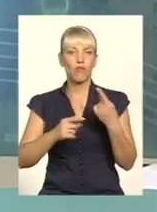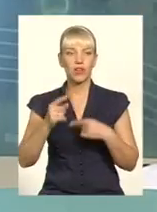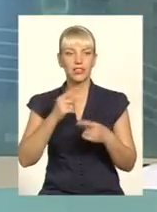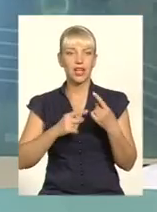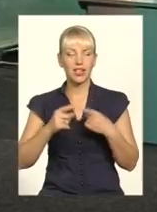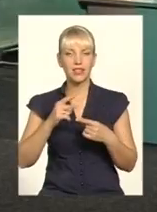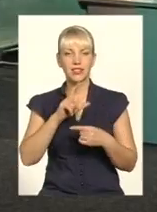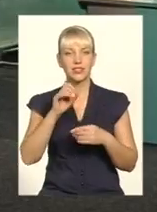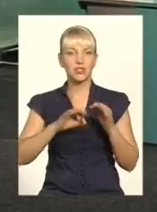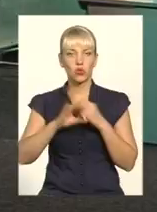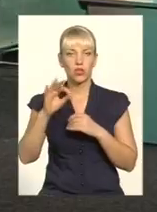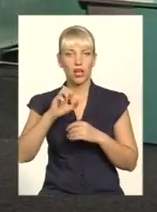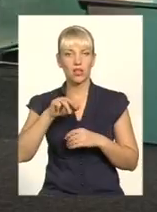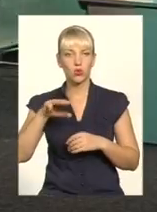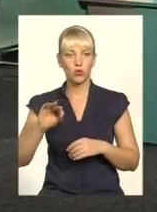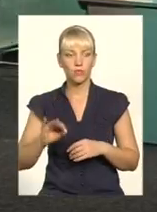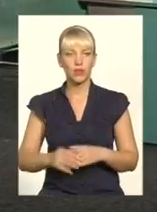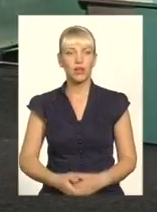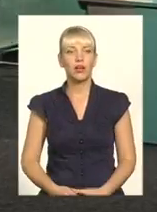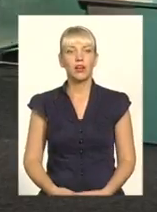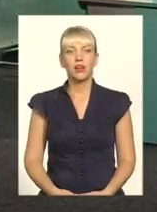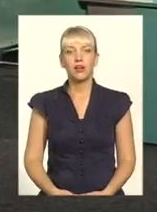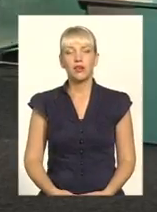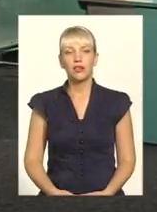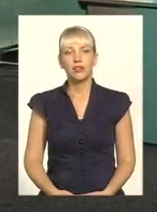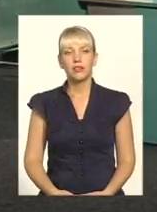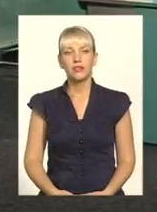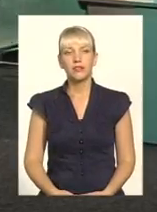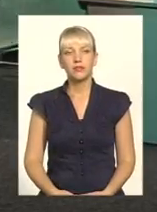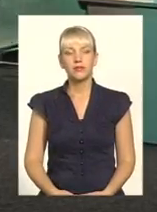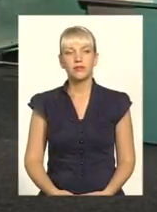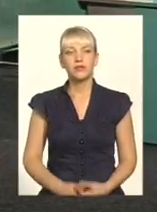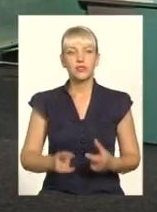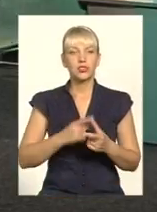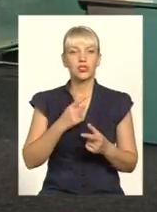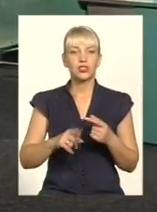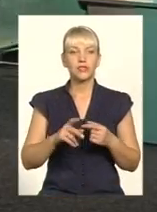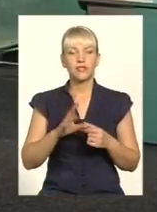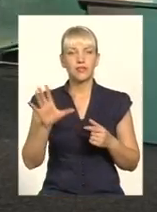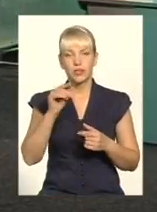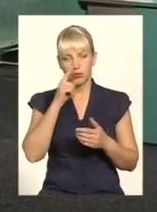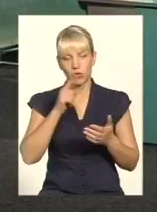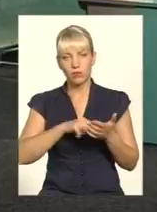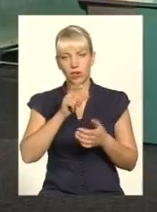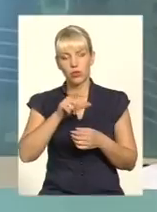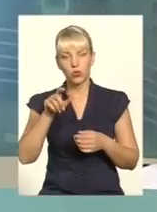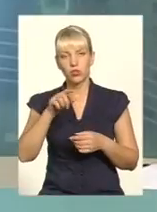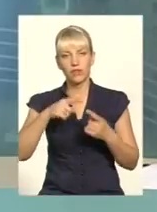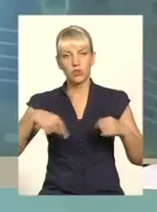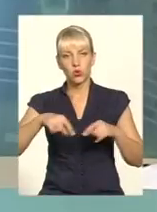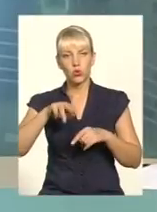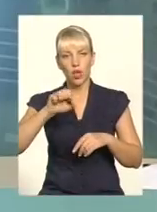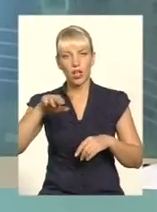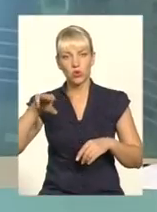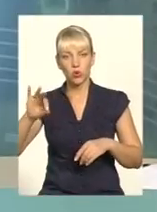Наші психологи працюють з нашими співробітниками, які повертаються. Чи всі потрапляють в зону АТО? Чи все